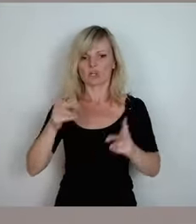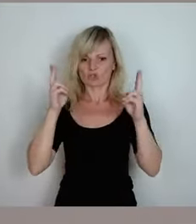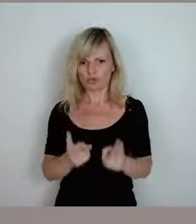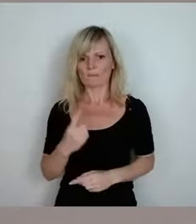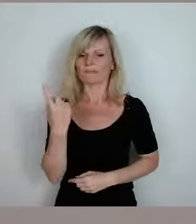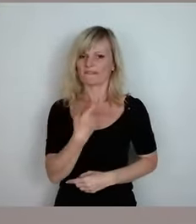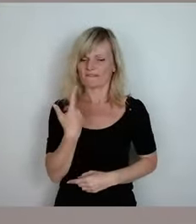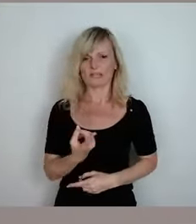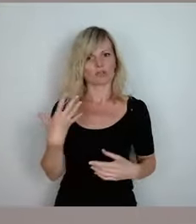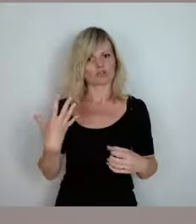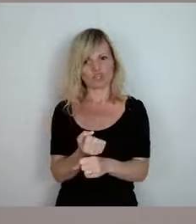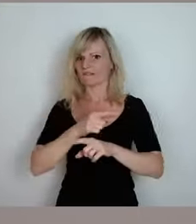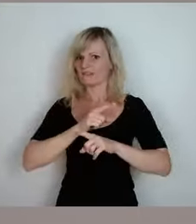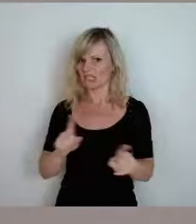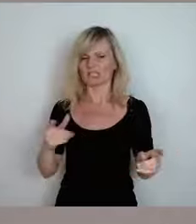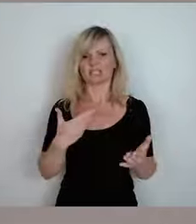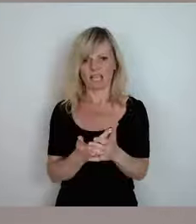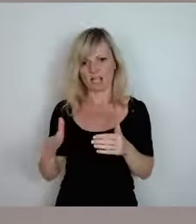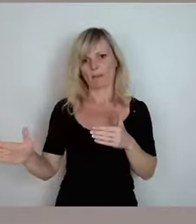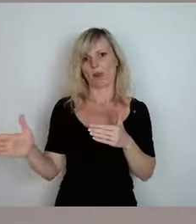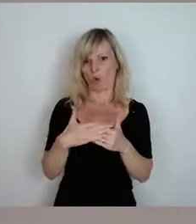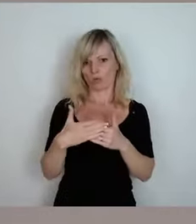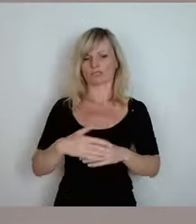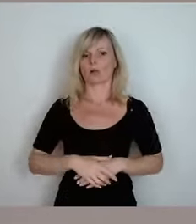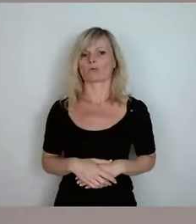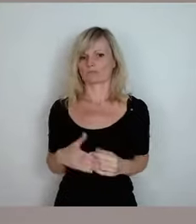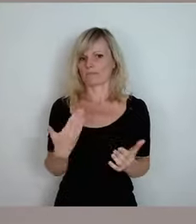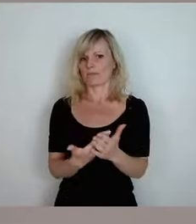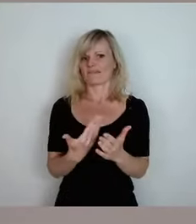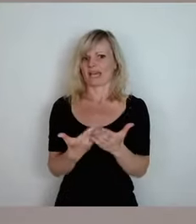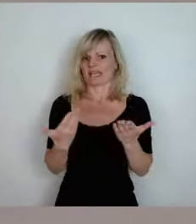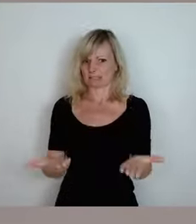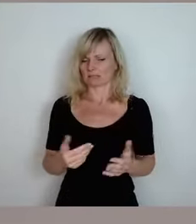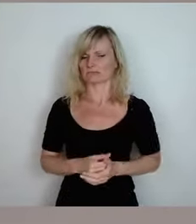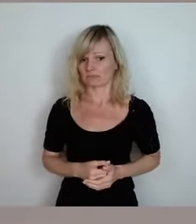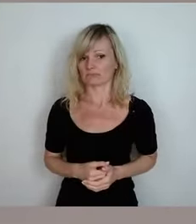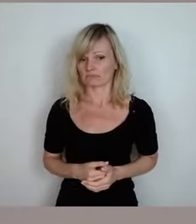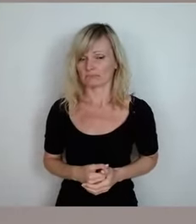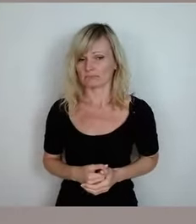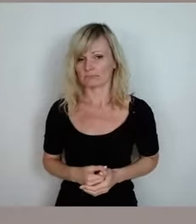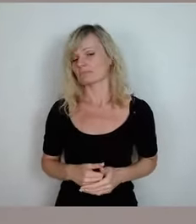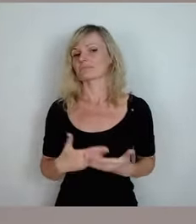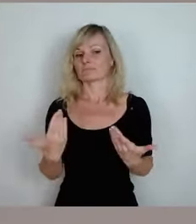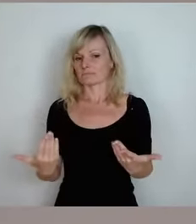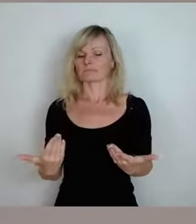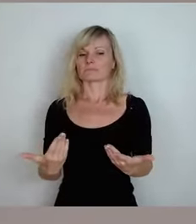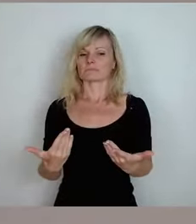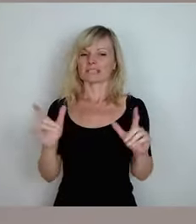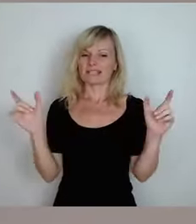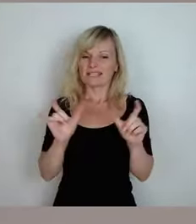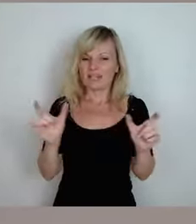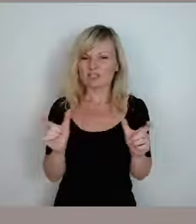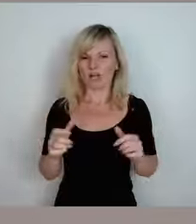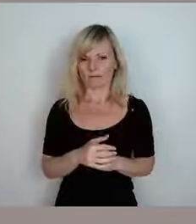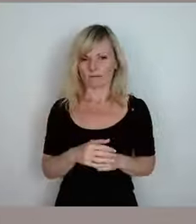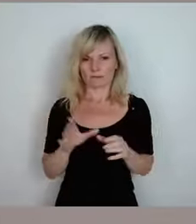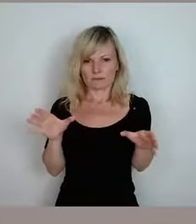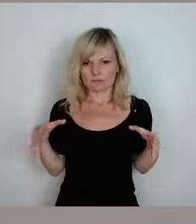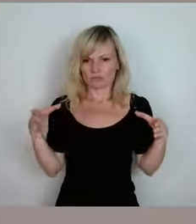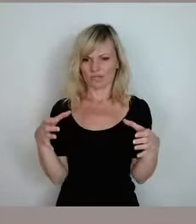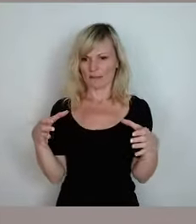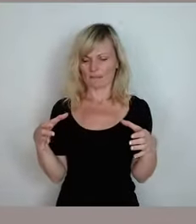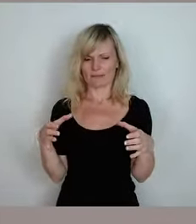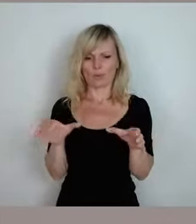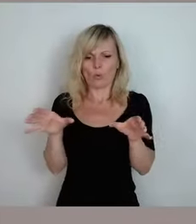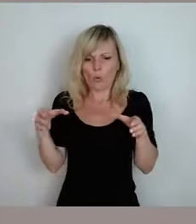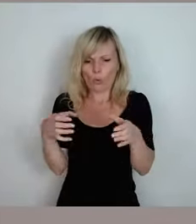nicht hinbekommen hat und man heißt eine Gesellschaft, ein Kollektiv, eine Gruppe von